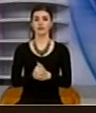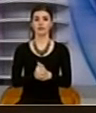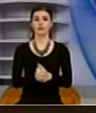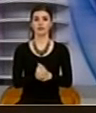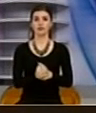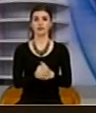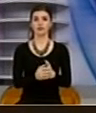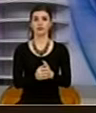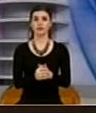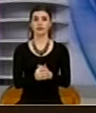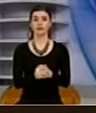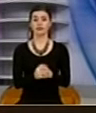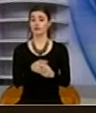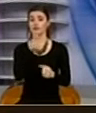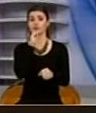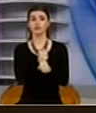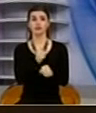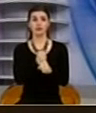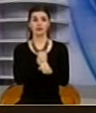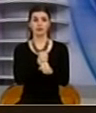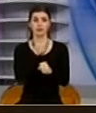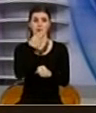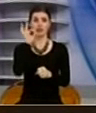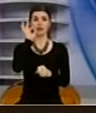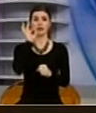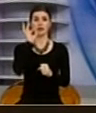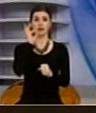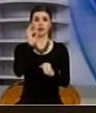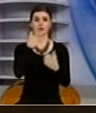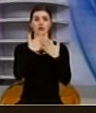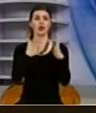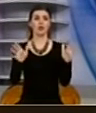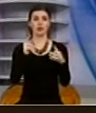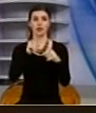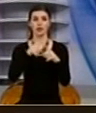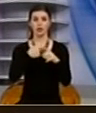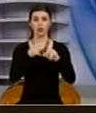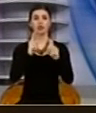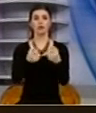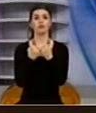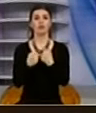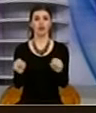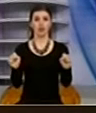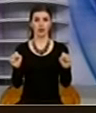Pra, për qenë më transparente do duhet të ishte pavarën.